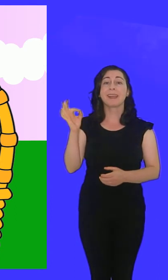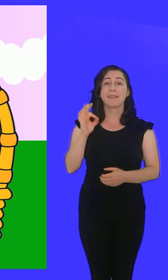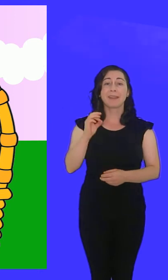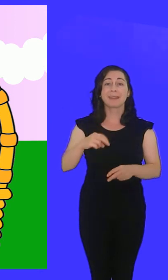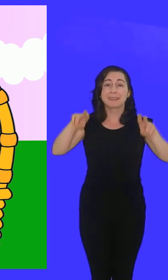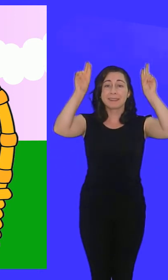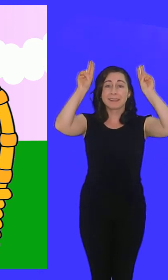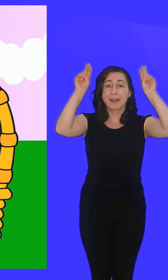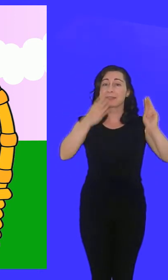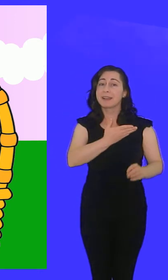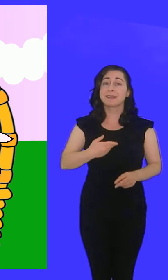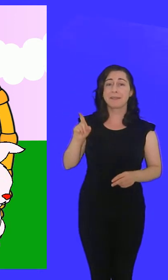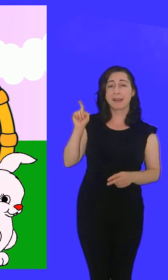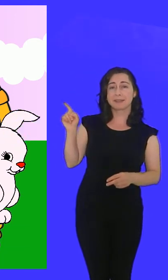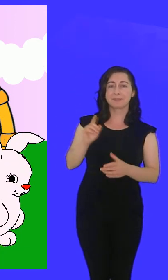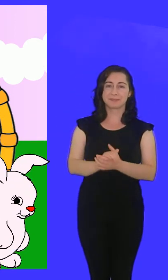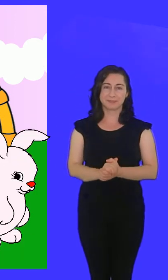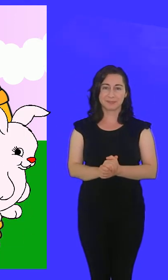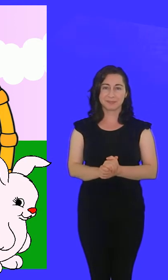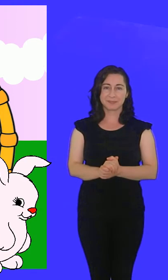Evet, kaşan sever.